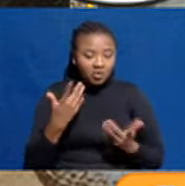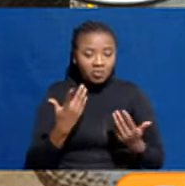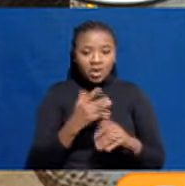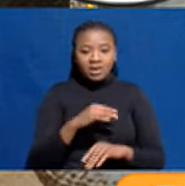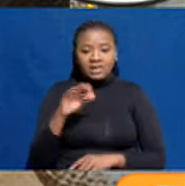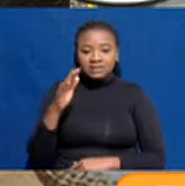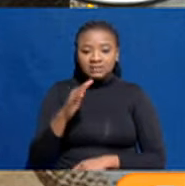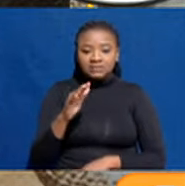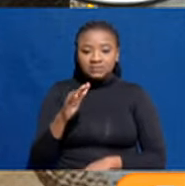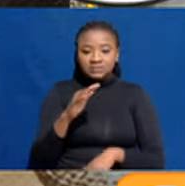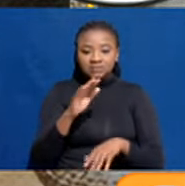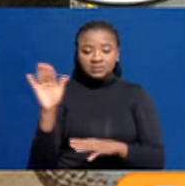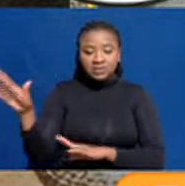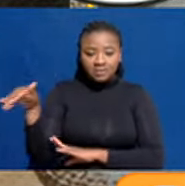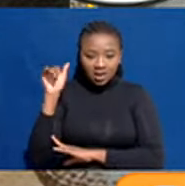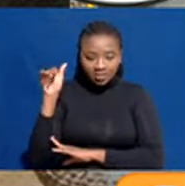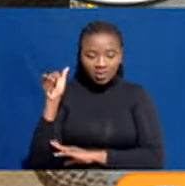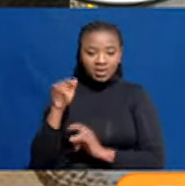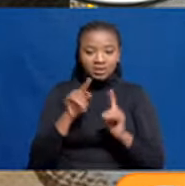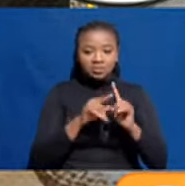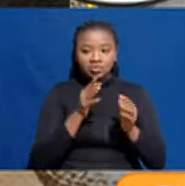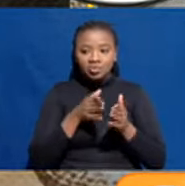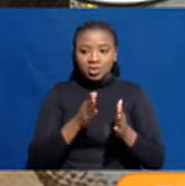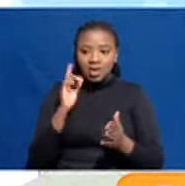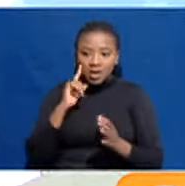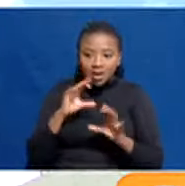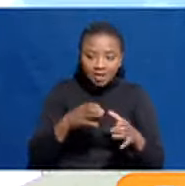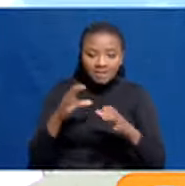kampuni za Merako na Siroko Investment.